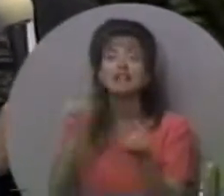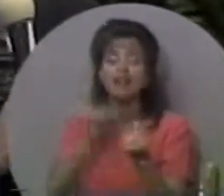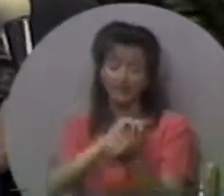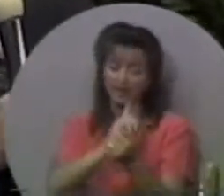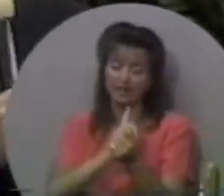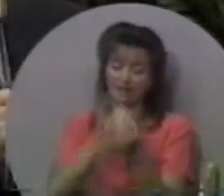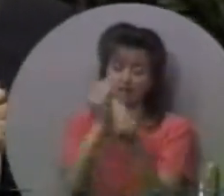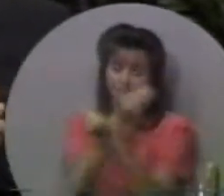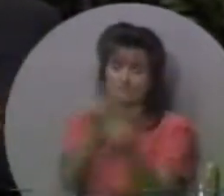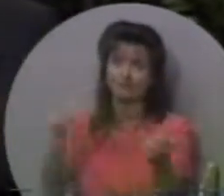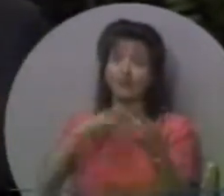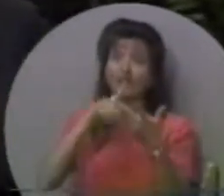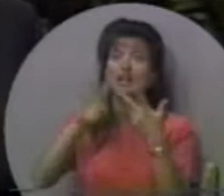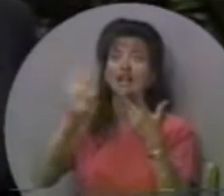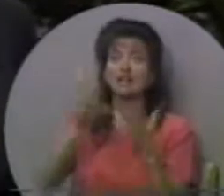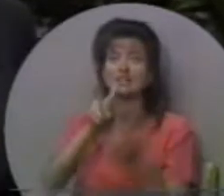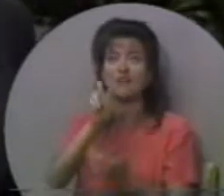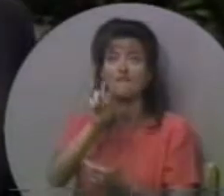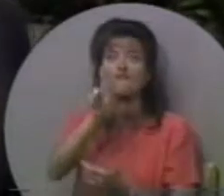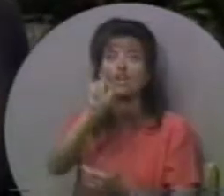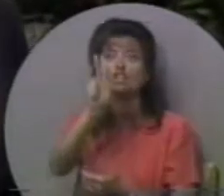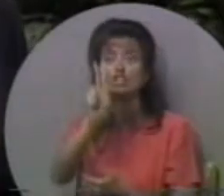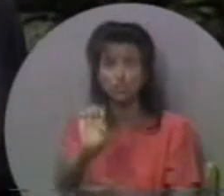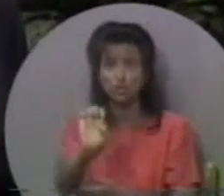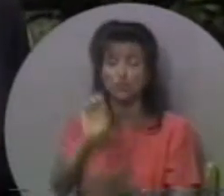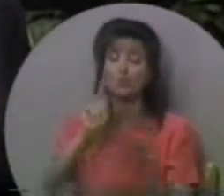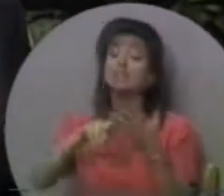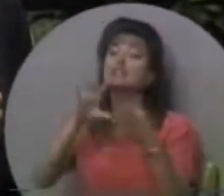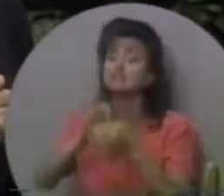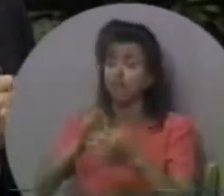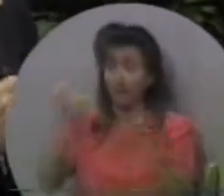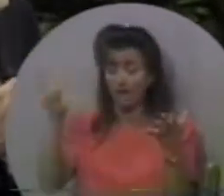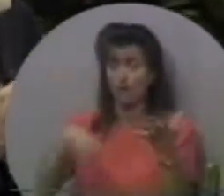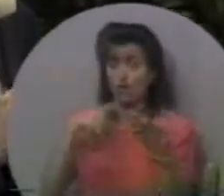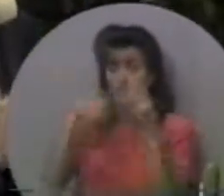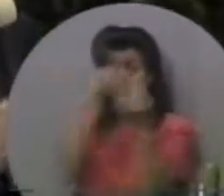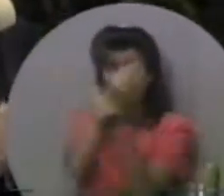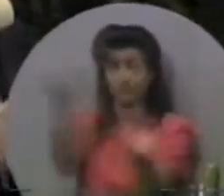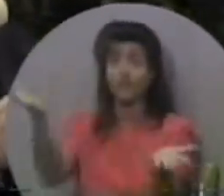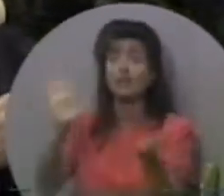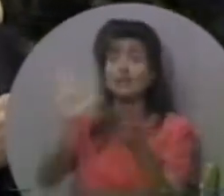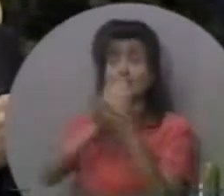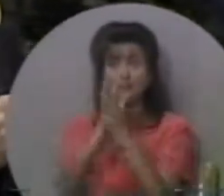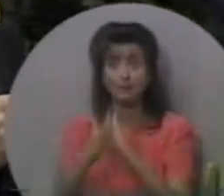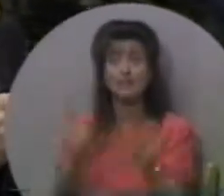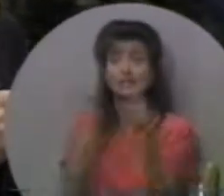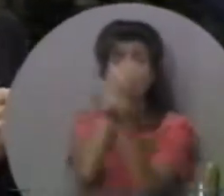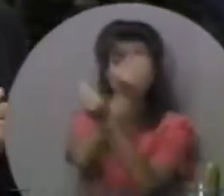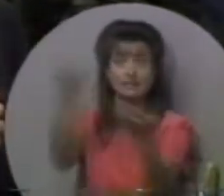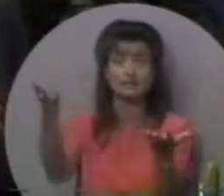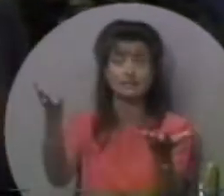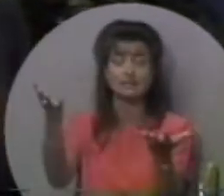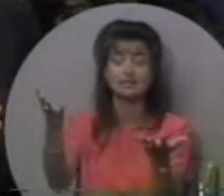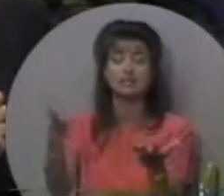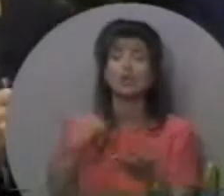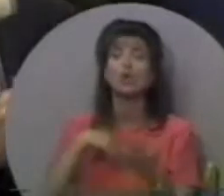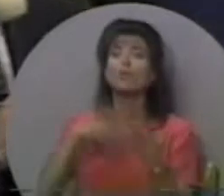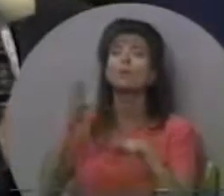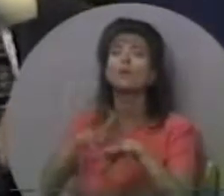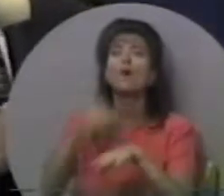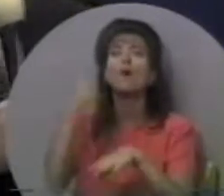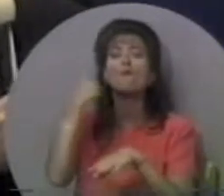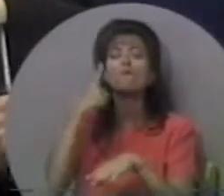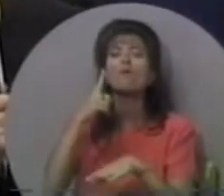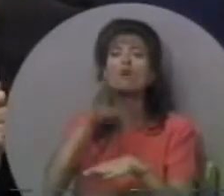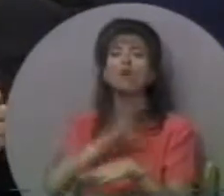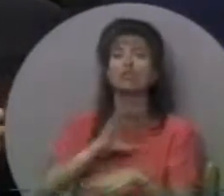і силою, ділитися Його сіленням, ділитися Його чеснотою, ділитися Його звільненням, ділитися Його миром. Ми